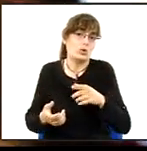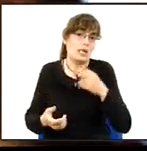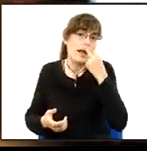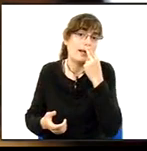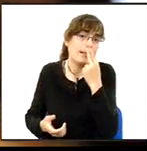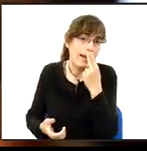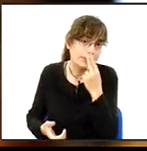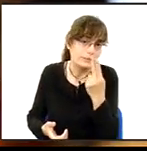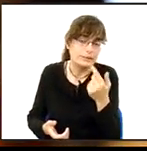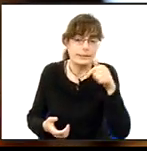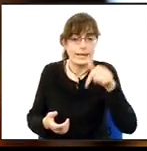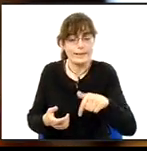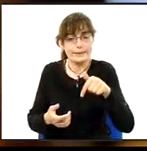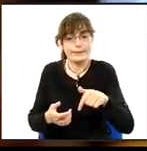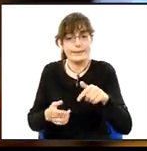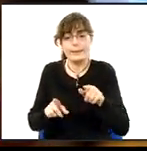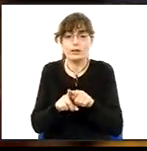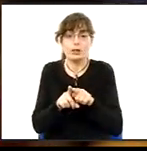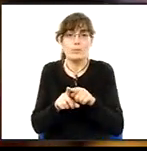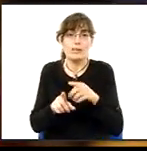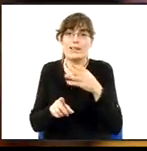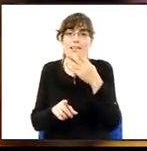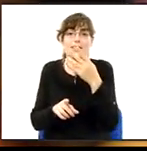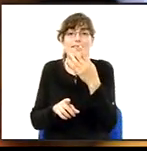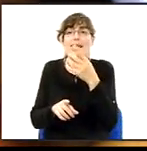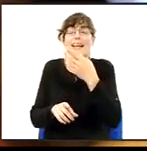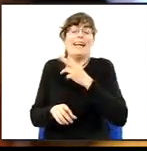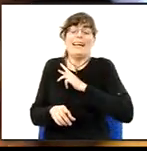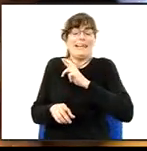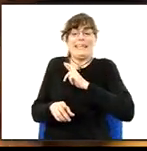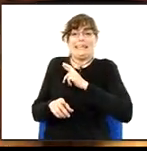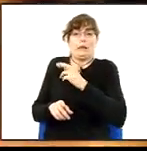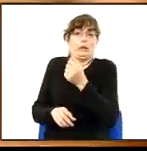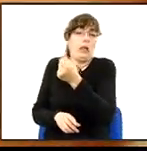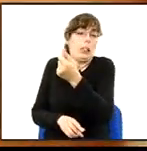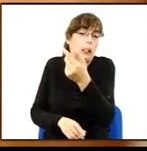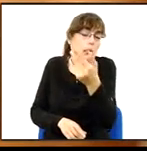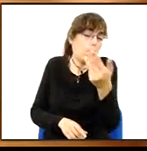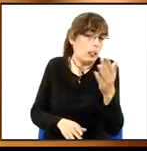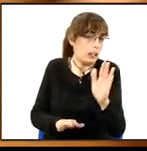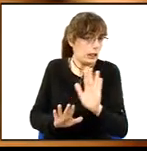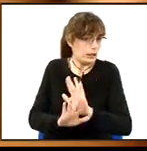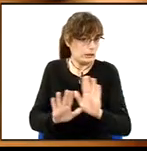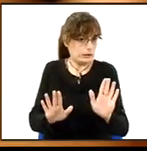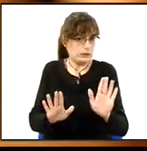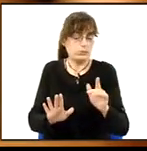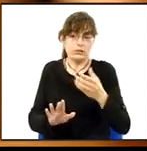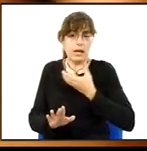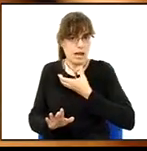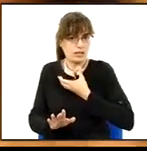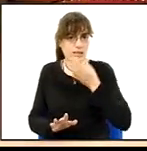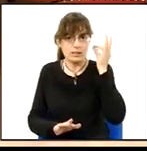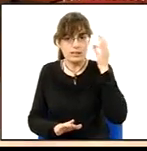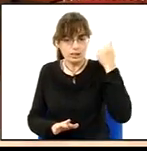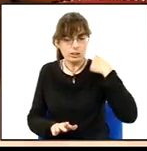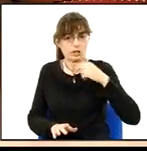consistori, que és la bancada dels quatre regidors de Capgirembic. Jo crec que vostè, senyora alcaldessa, el que vaig dir l